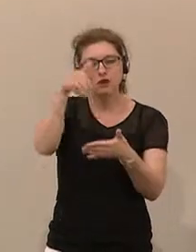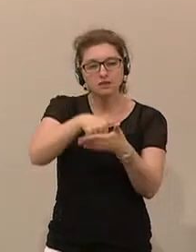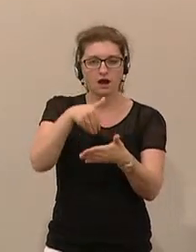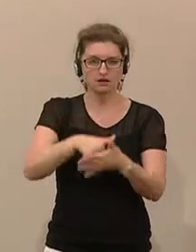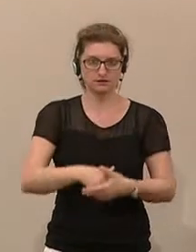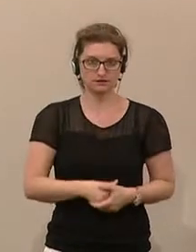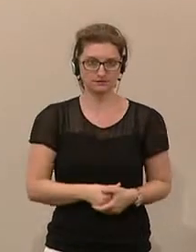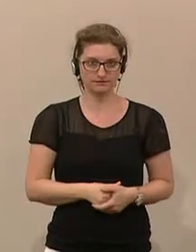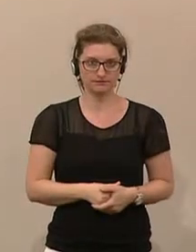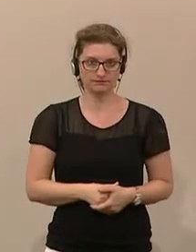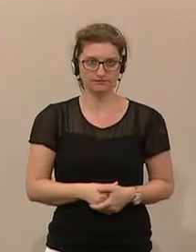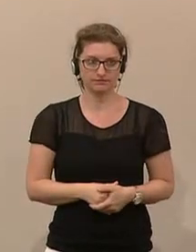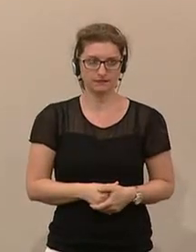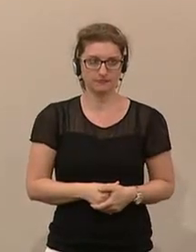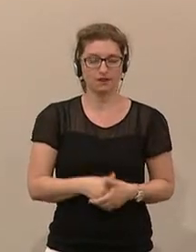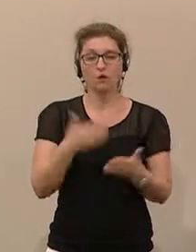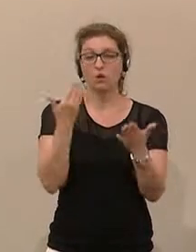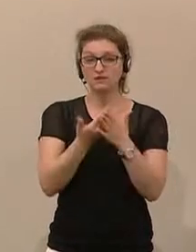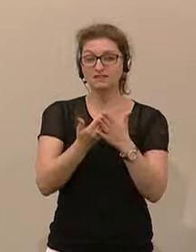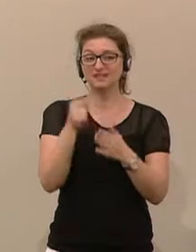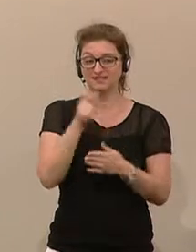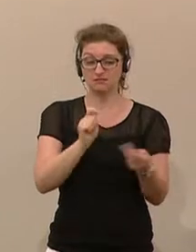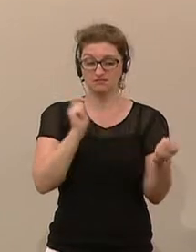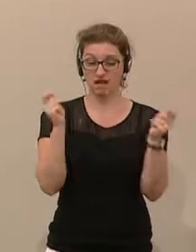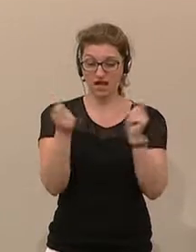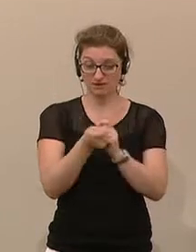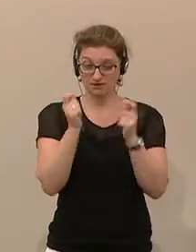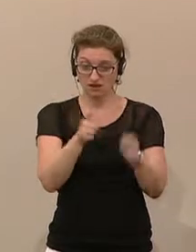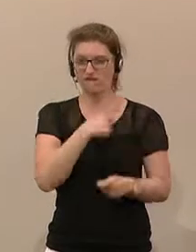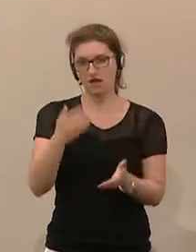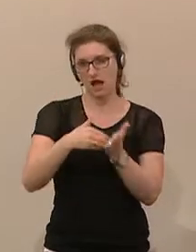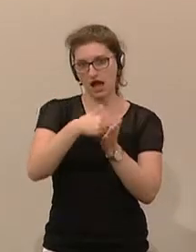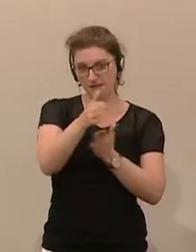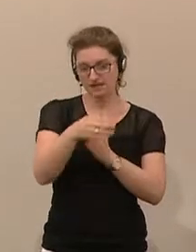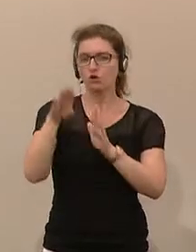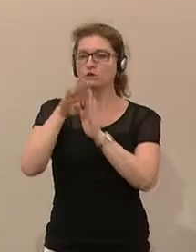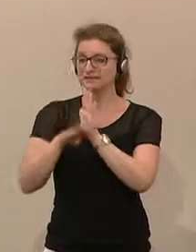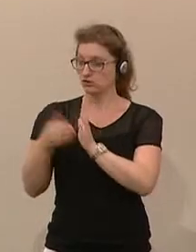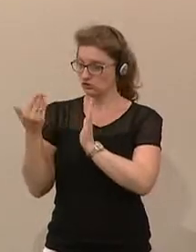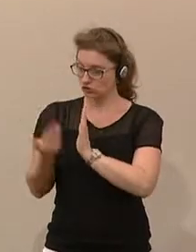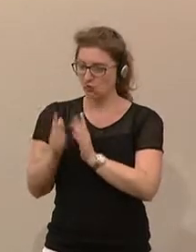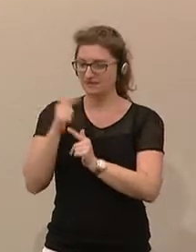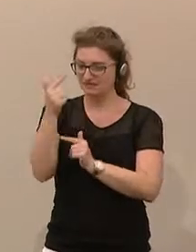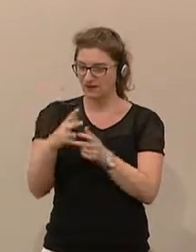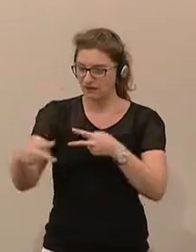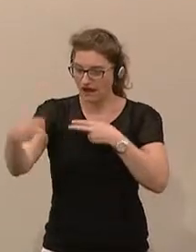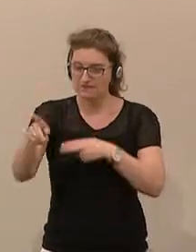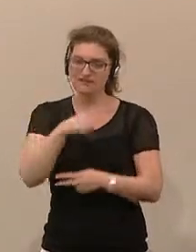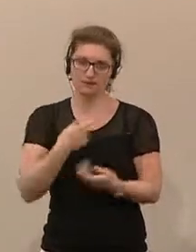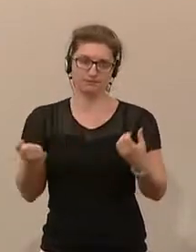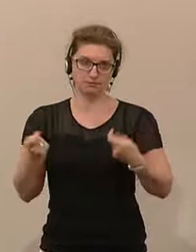inhaltlich vorgeschrieben wird. Daher werden wir den ablehnen und das Gesetz, so wie es ist, mit dem zweijährigen Rahmen beschließen.